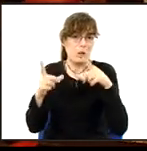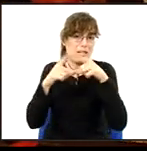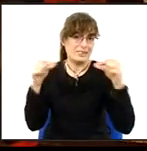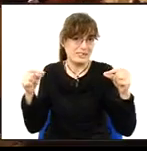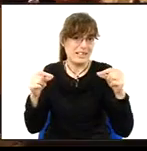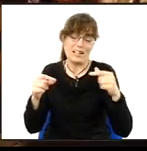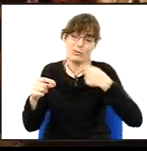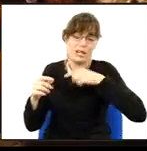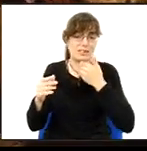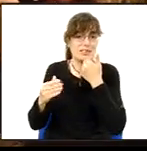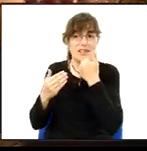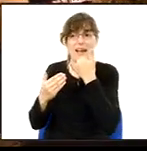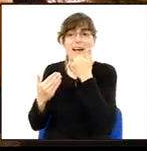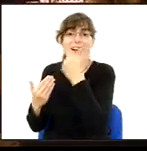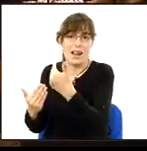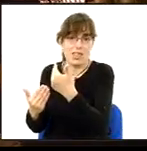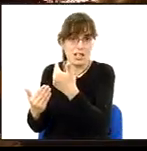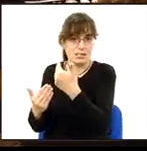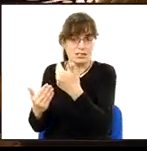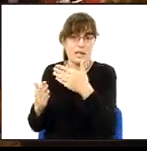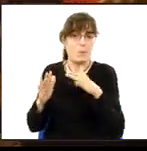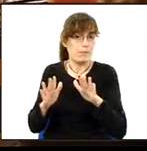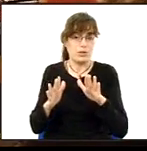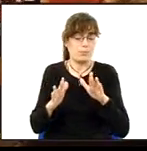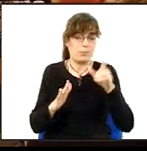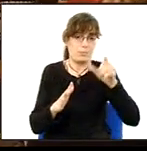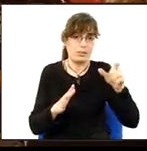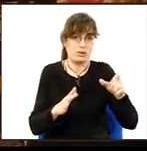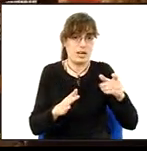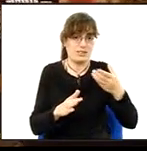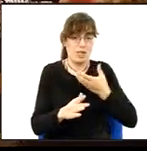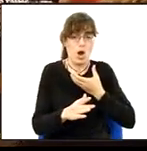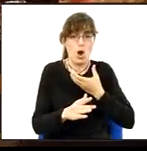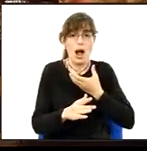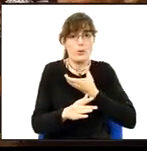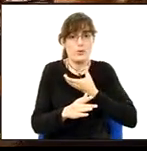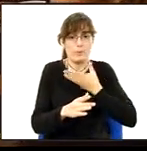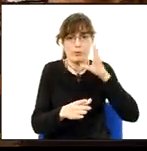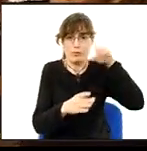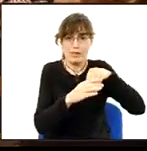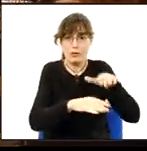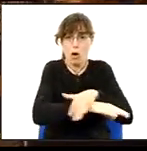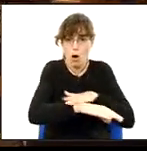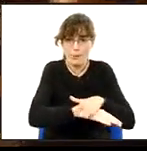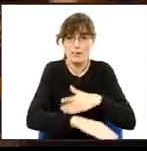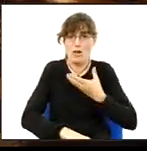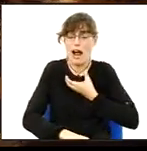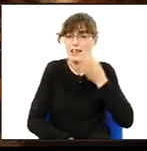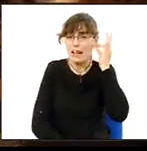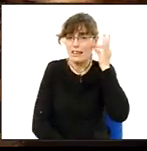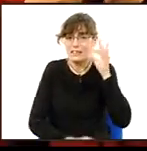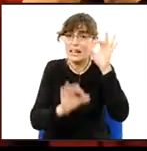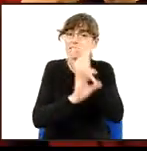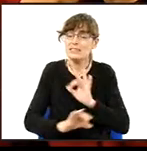a qui tornem a agrair el seu gest, però que ningú, absolutament ningú, del govern ni tampoc l'alcaldessa va dir absolutament